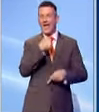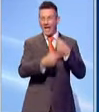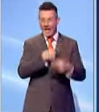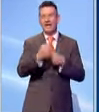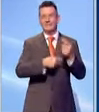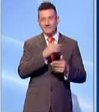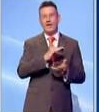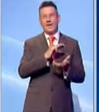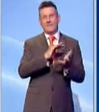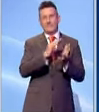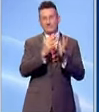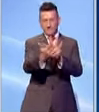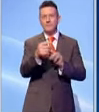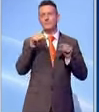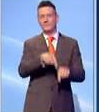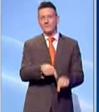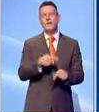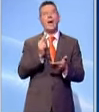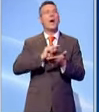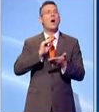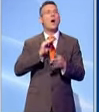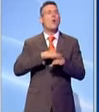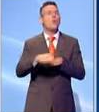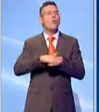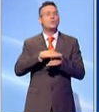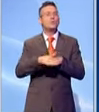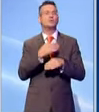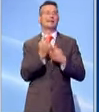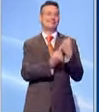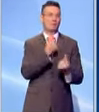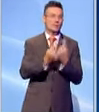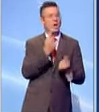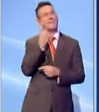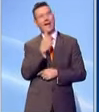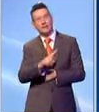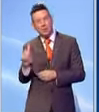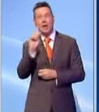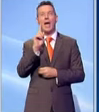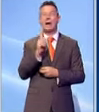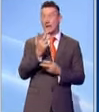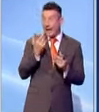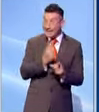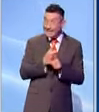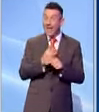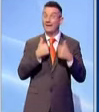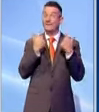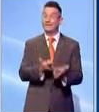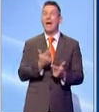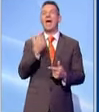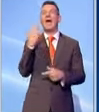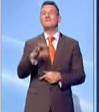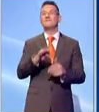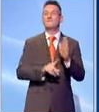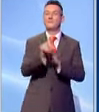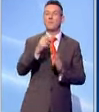utilizzata soltanto in situazioni particolari e che deve soprattutto garantire efficienza